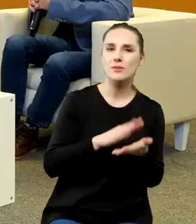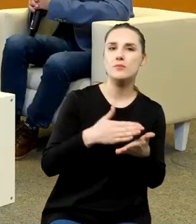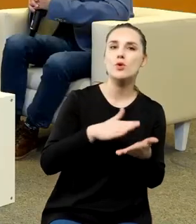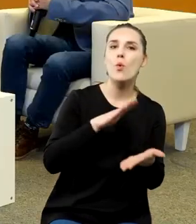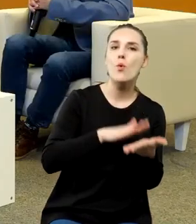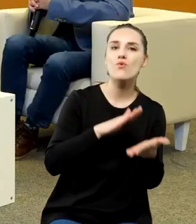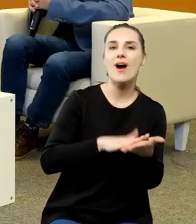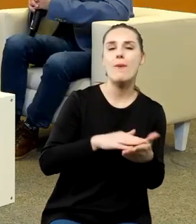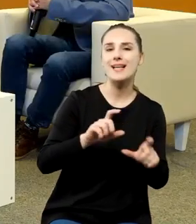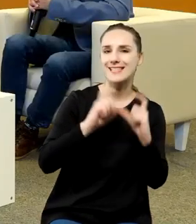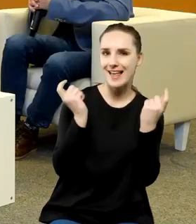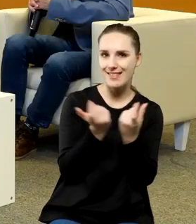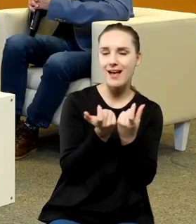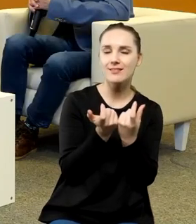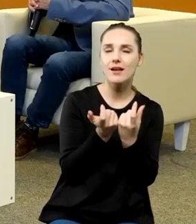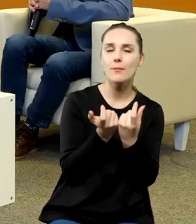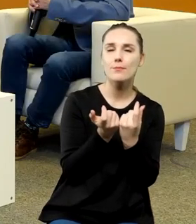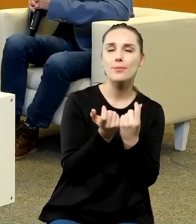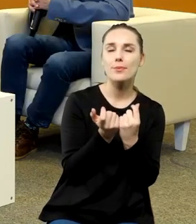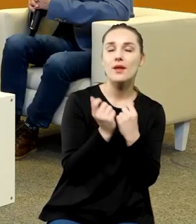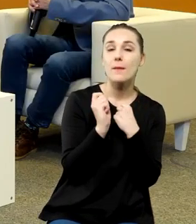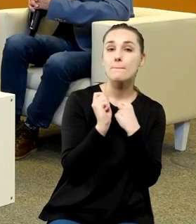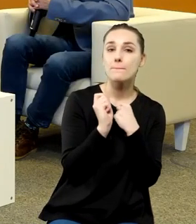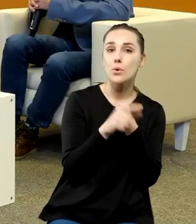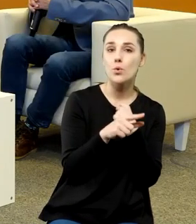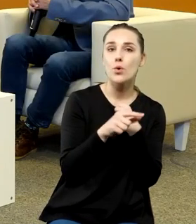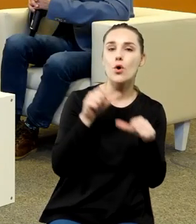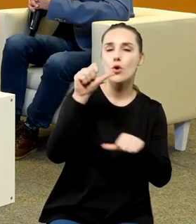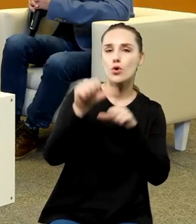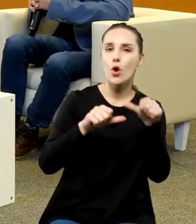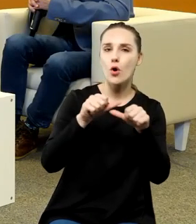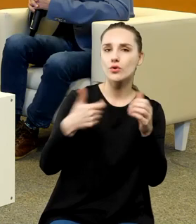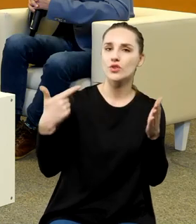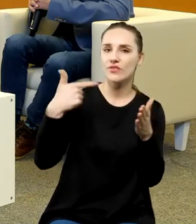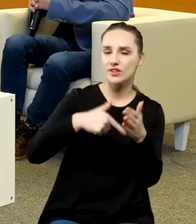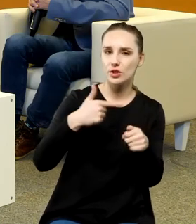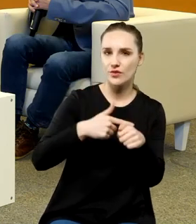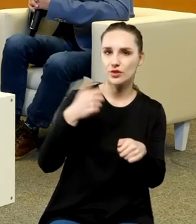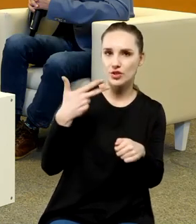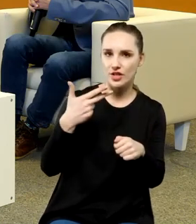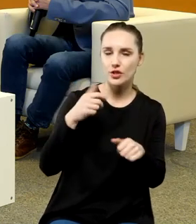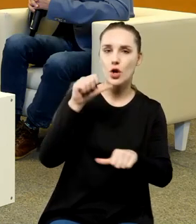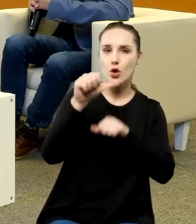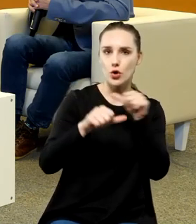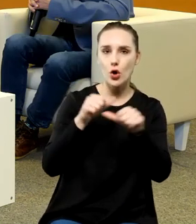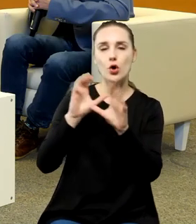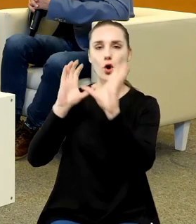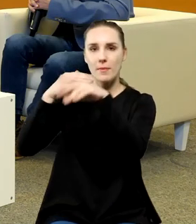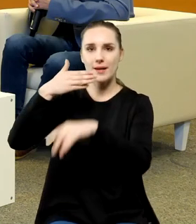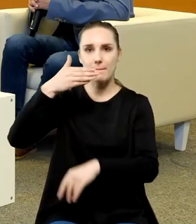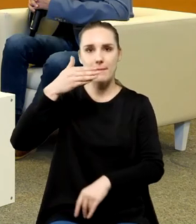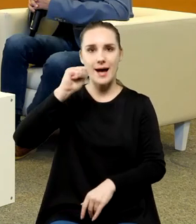uchwały Senatu która ogłosiła rok 23 rokiem Kopernika Matejki Wisławy Szymborskiej